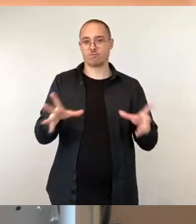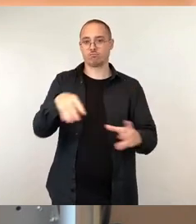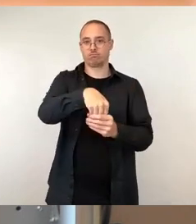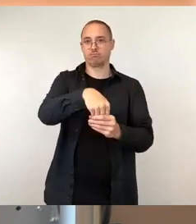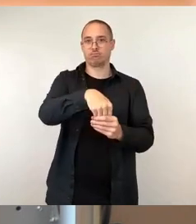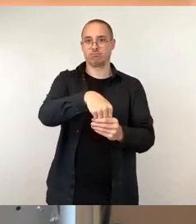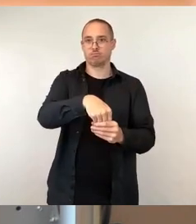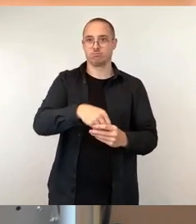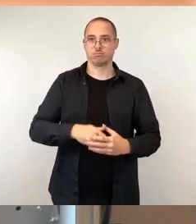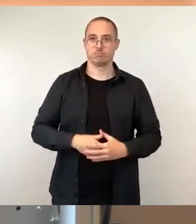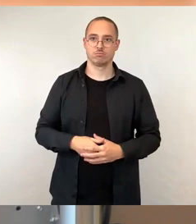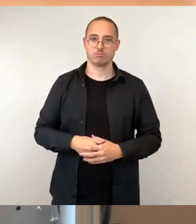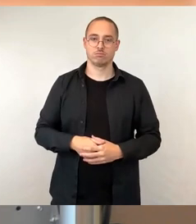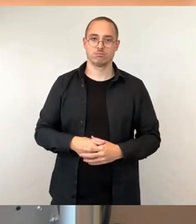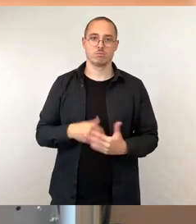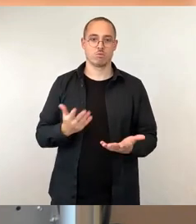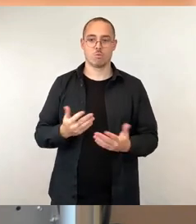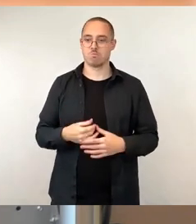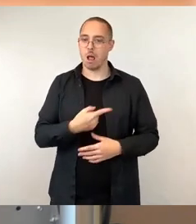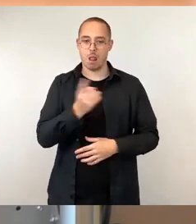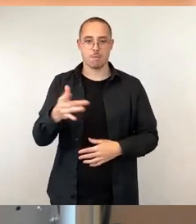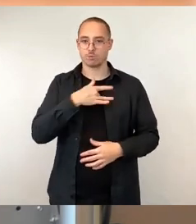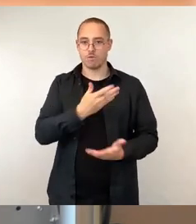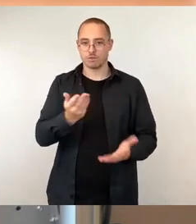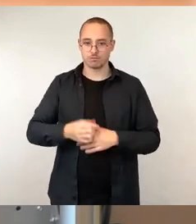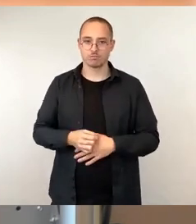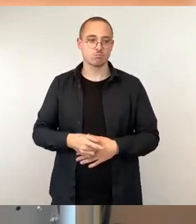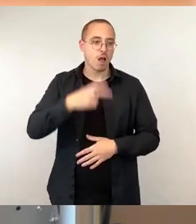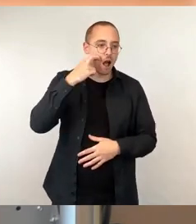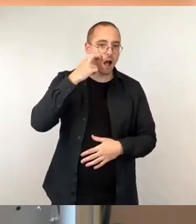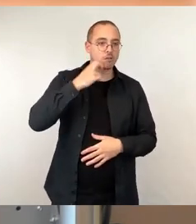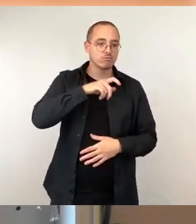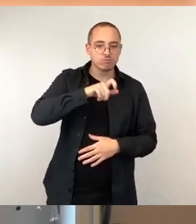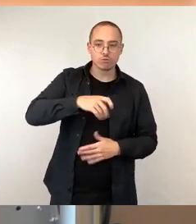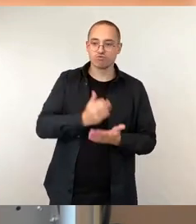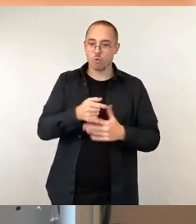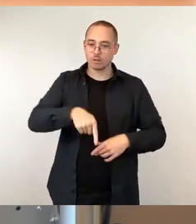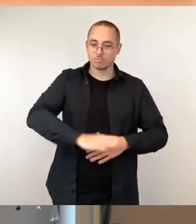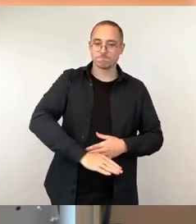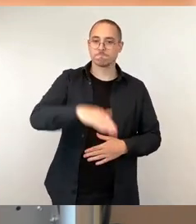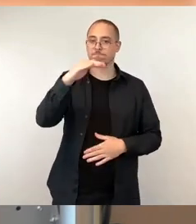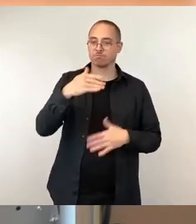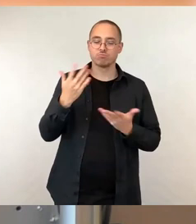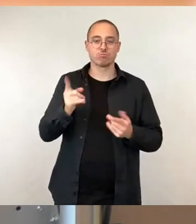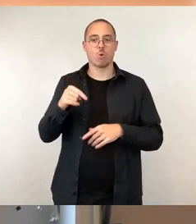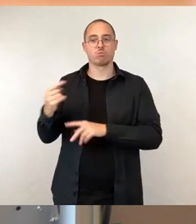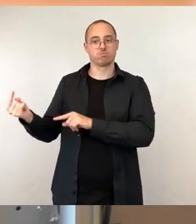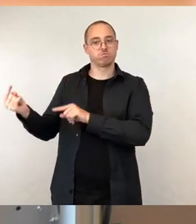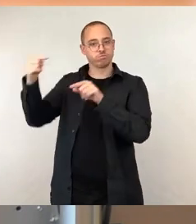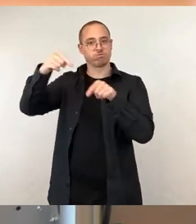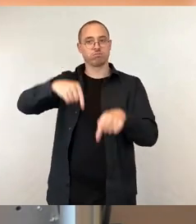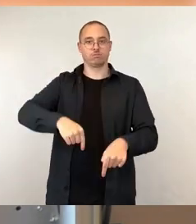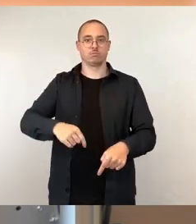alteingesessen sind und diejenigen, die die Zugewanderten sind. Es geht uns alle an, weil uns alle angeht, was in unserer Gesellschaft